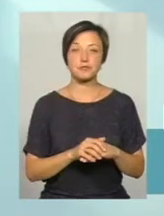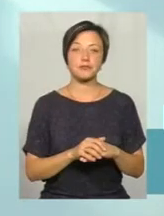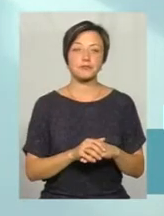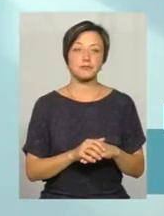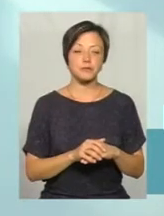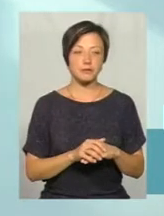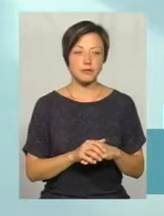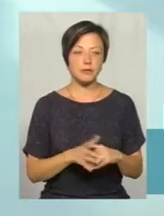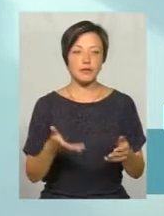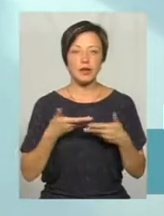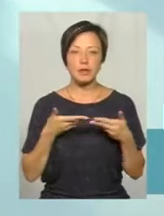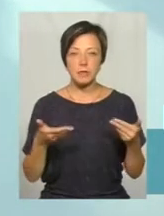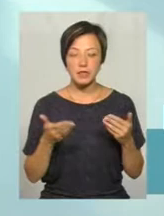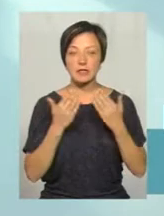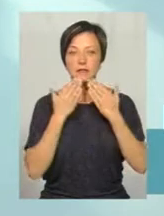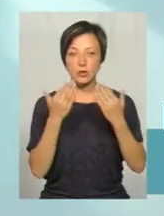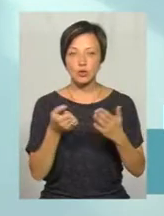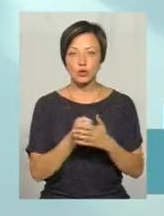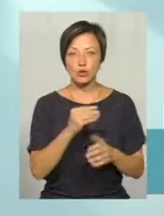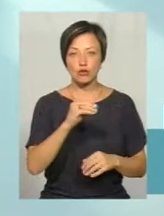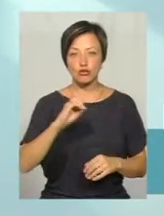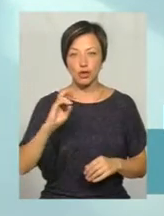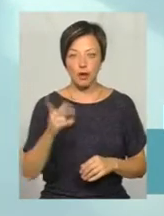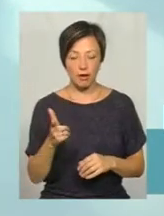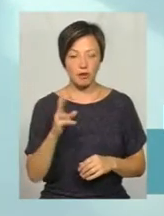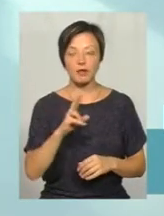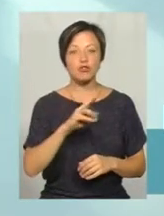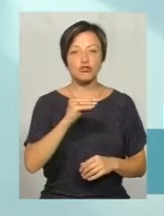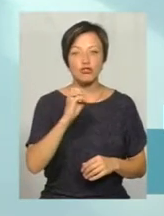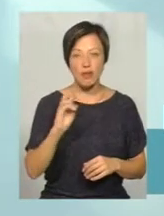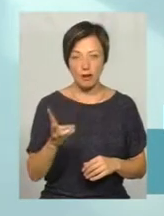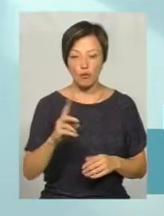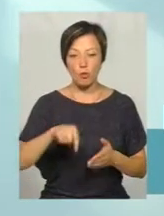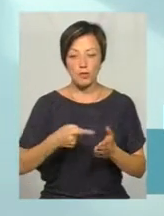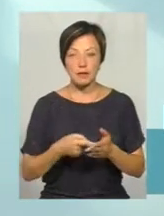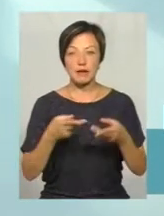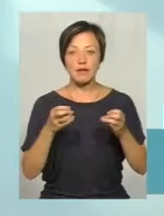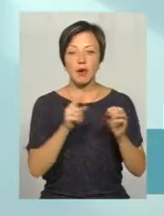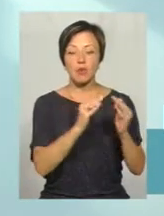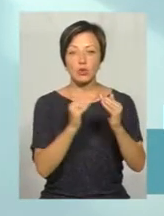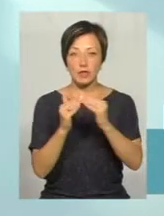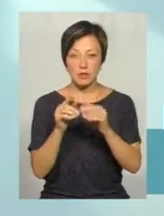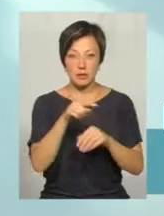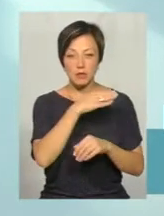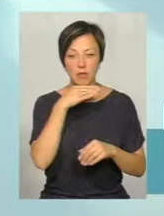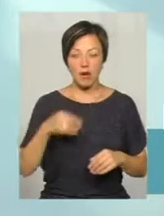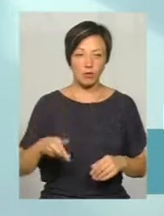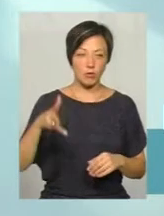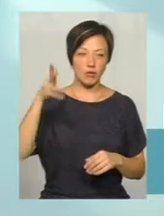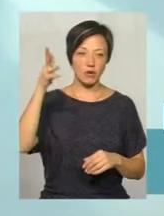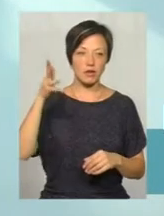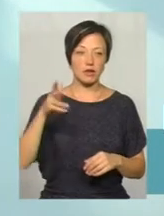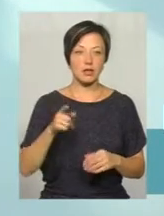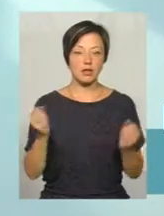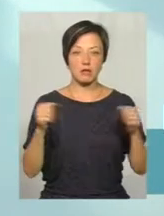ми звернулися до ЖЕКів в місті, в яких будинки, багатоповерхівки, на